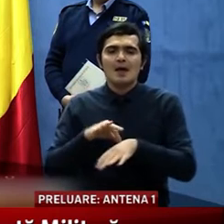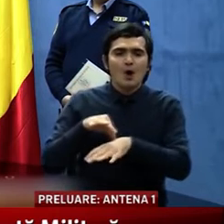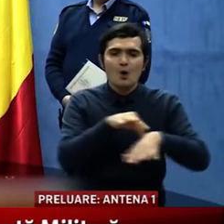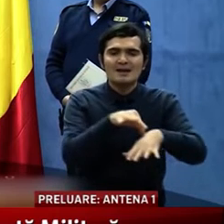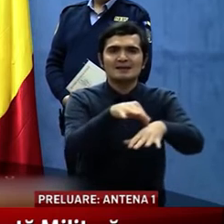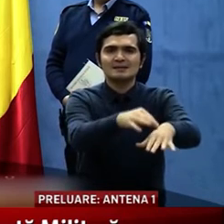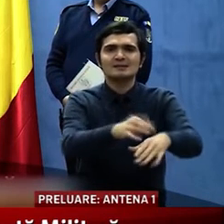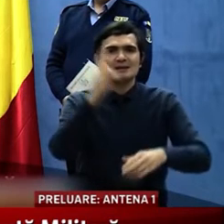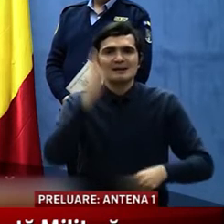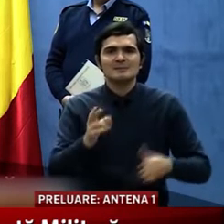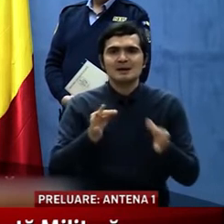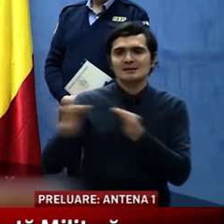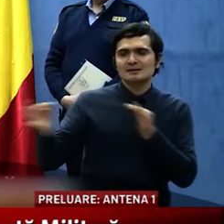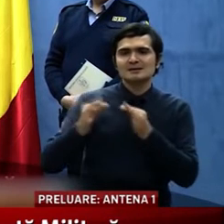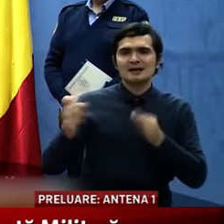1,5 metri.